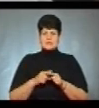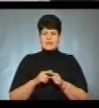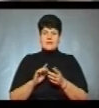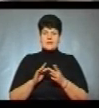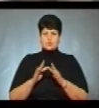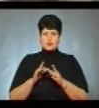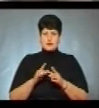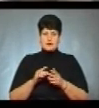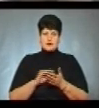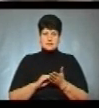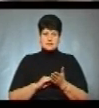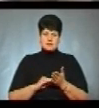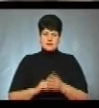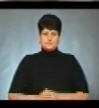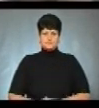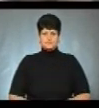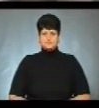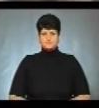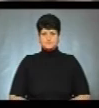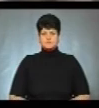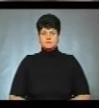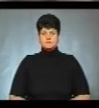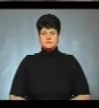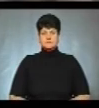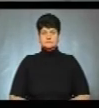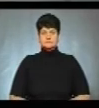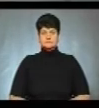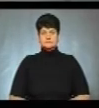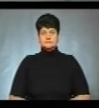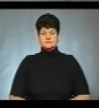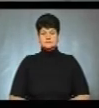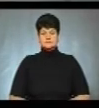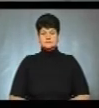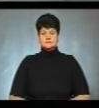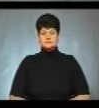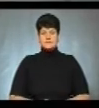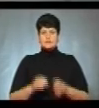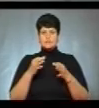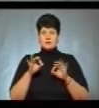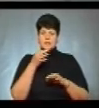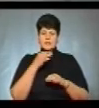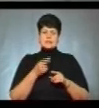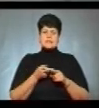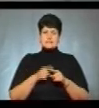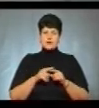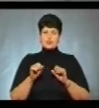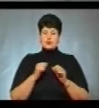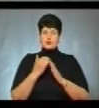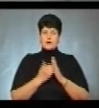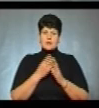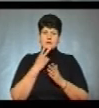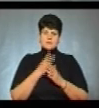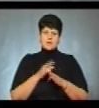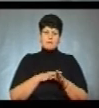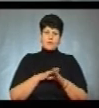рецепти». Любов Гадомська, Андрій Бодак, новини. Доступні ліки – це урядова програма, яка передбачає